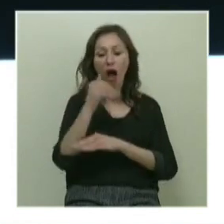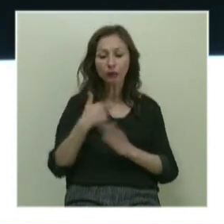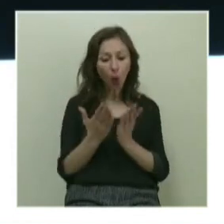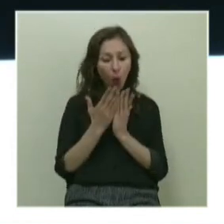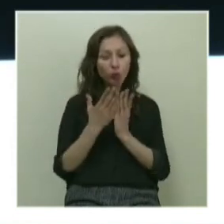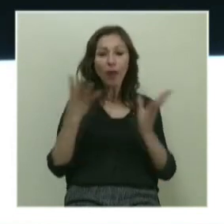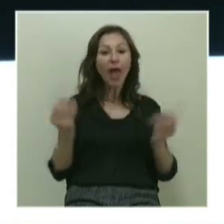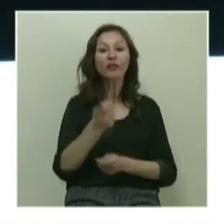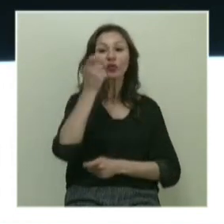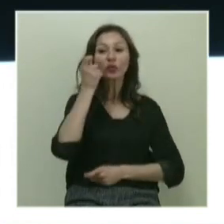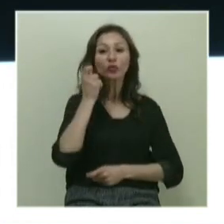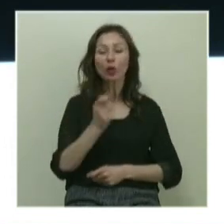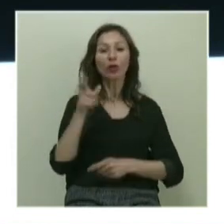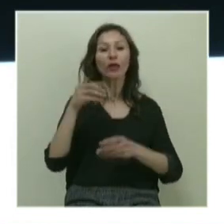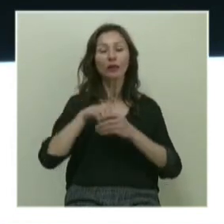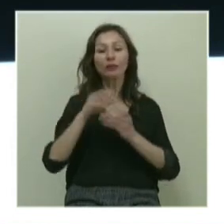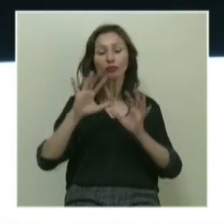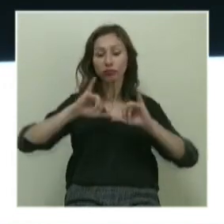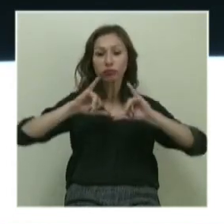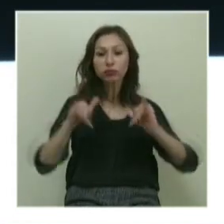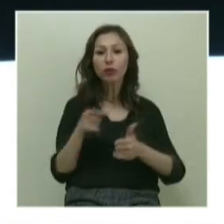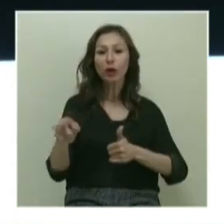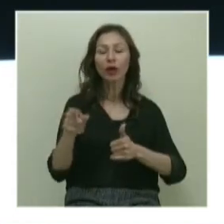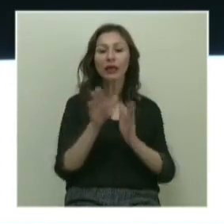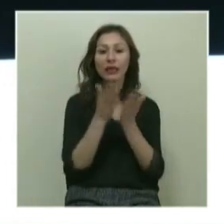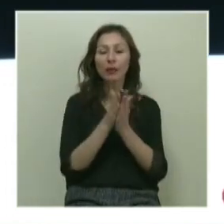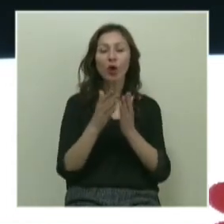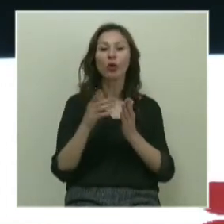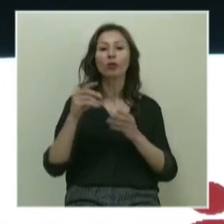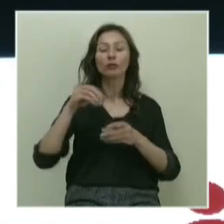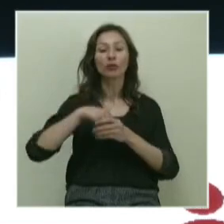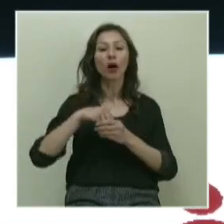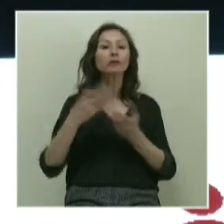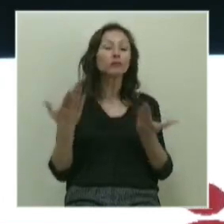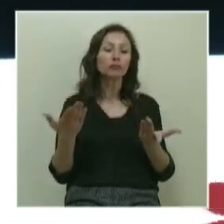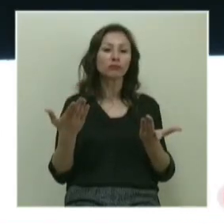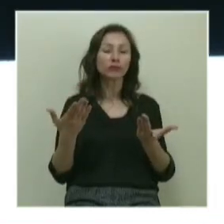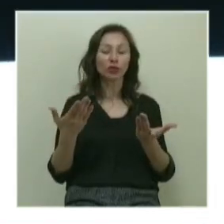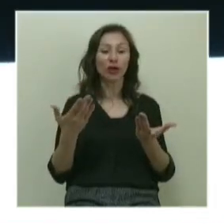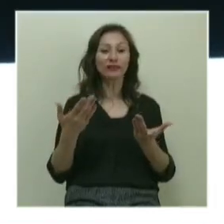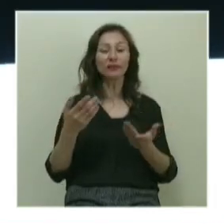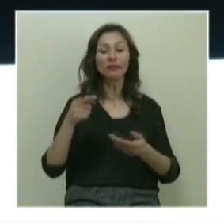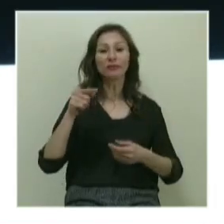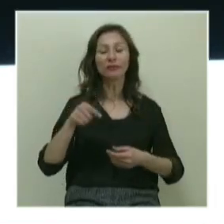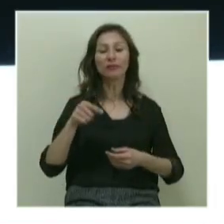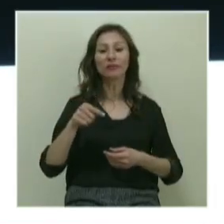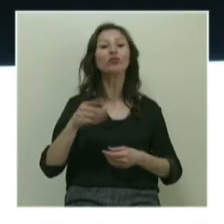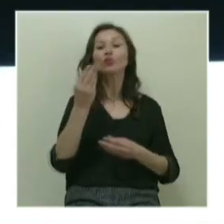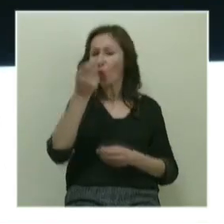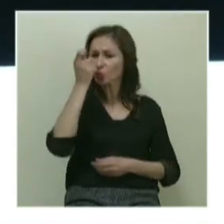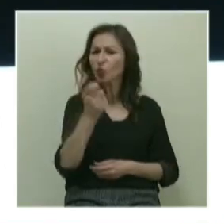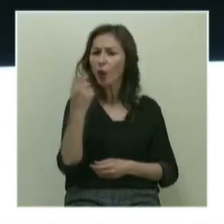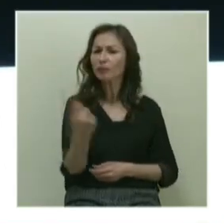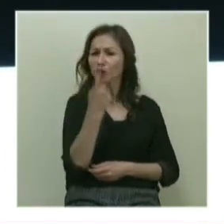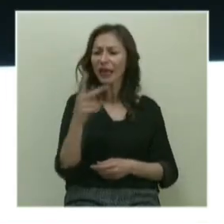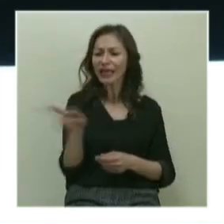okuduğum en zor iki kitaptan biridir kuantum sınırında yaşam. Kuantum zaten zor, tıp zaten çok zor bir